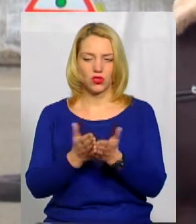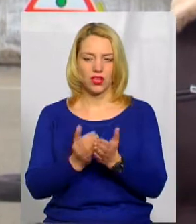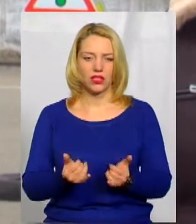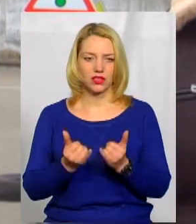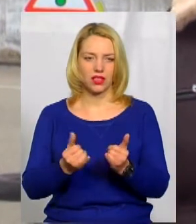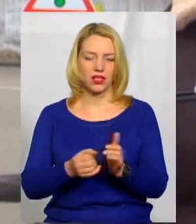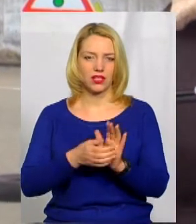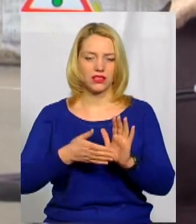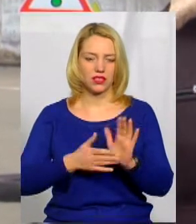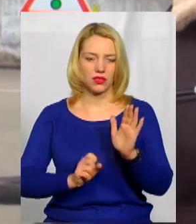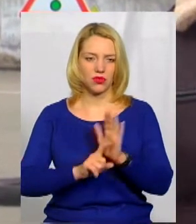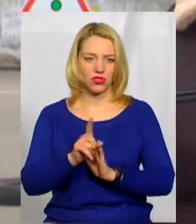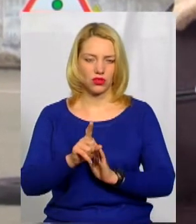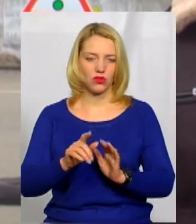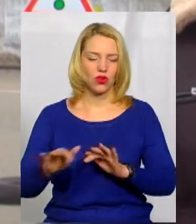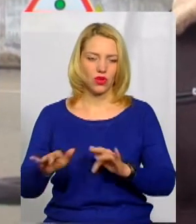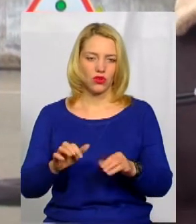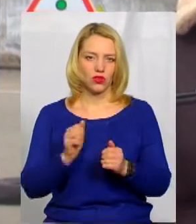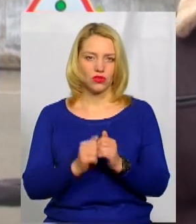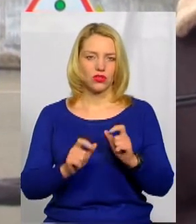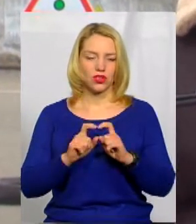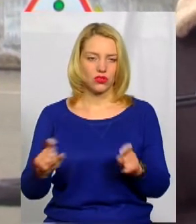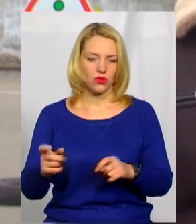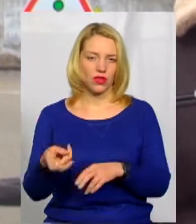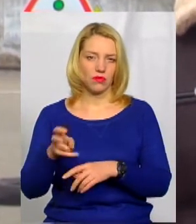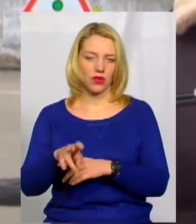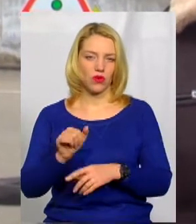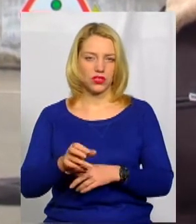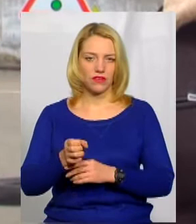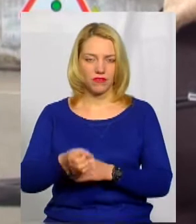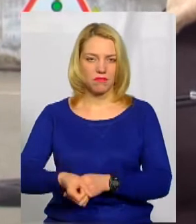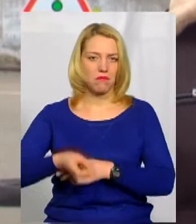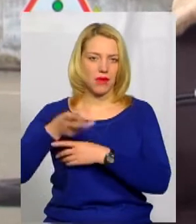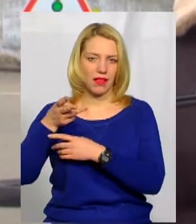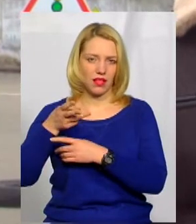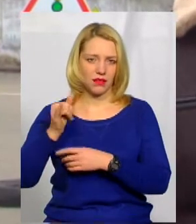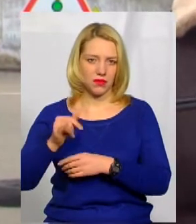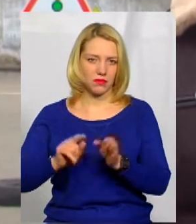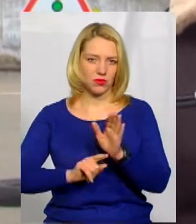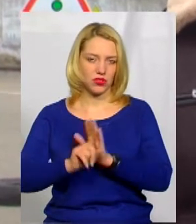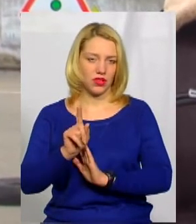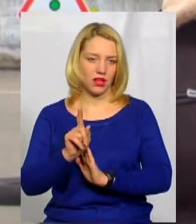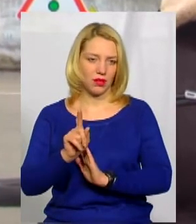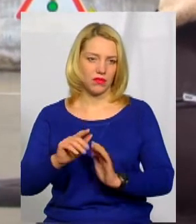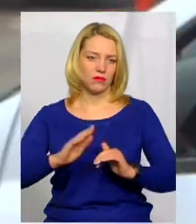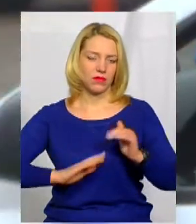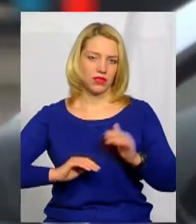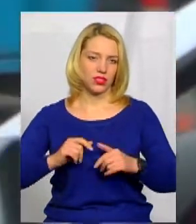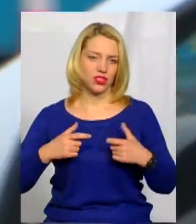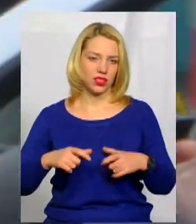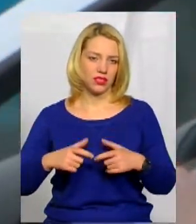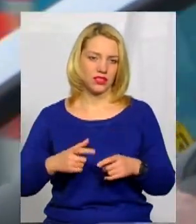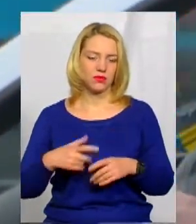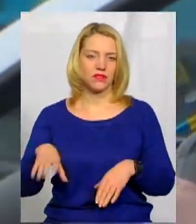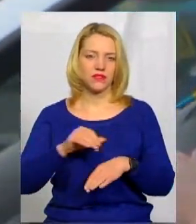початку руху беру. І кожна школа, хто вона приходить, вмикаємо і починаємо практичний іспит. Все